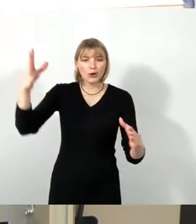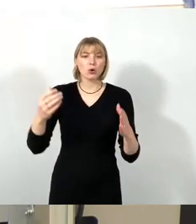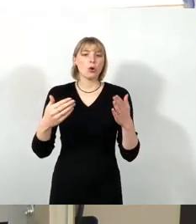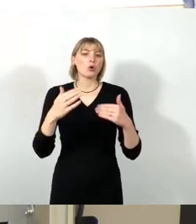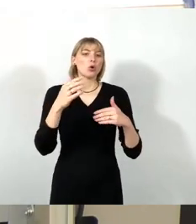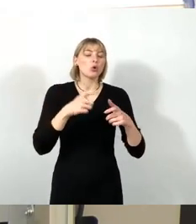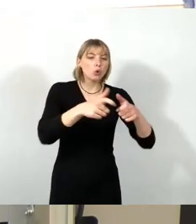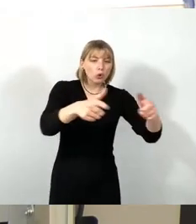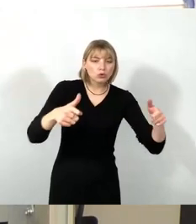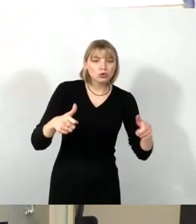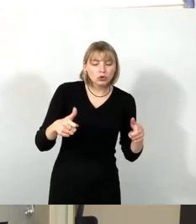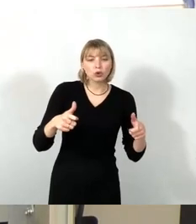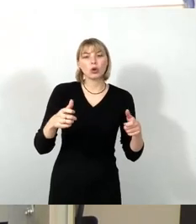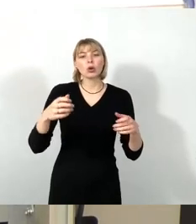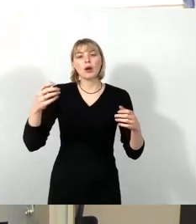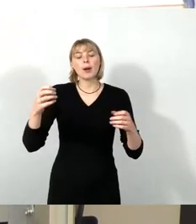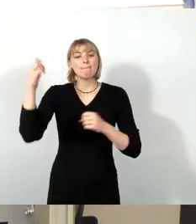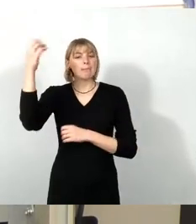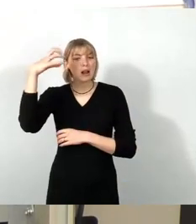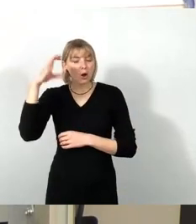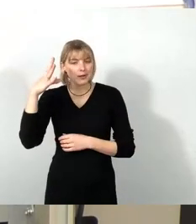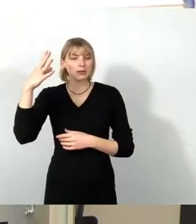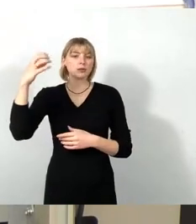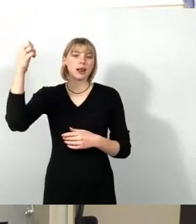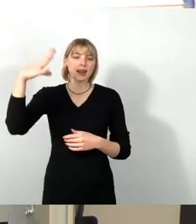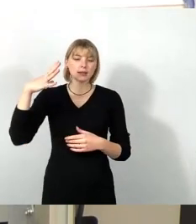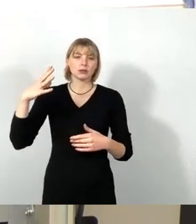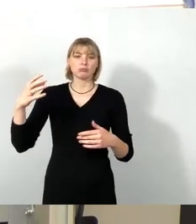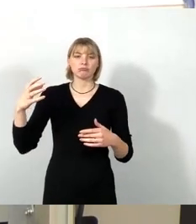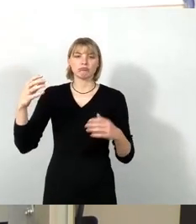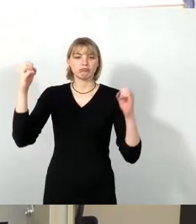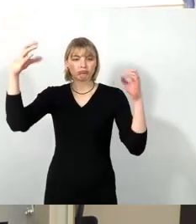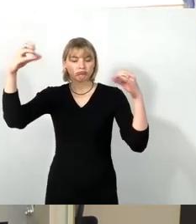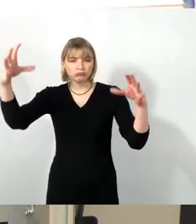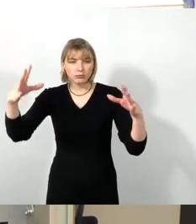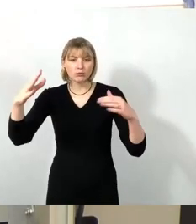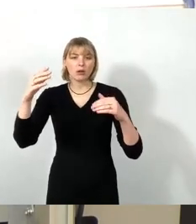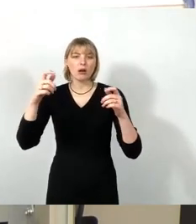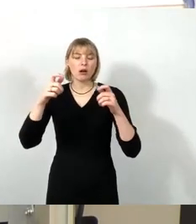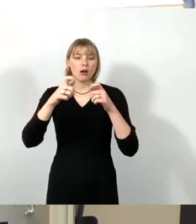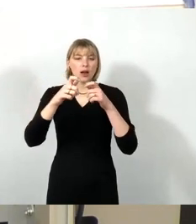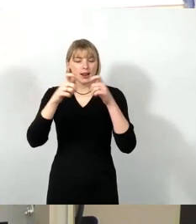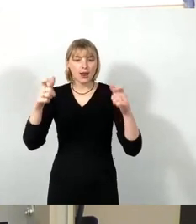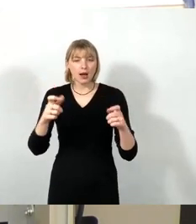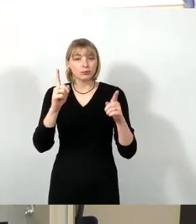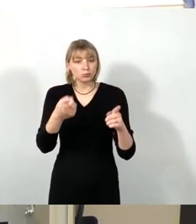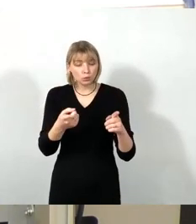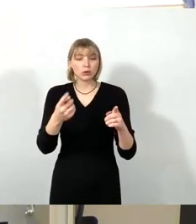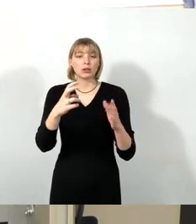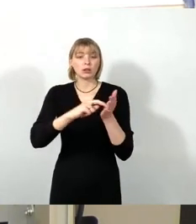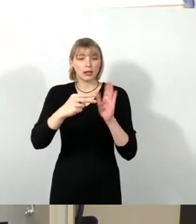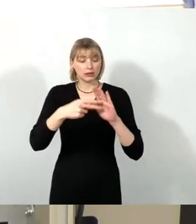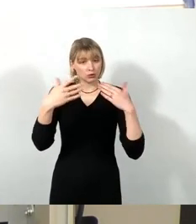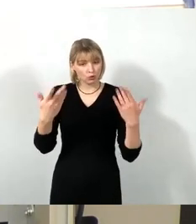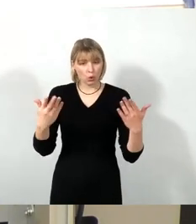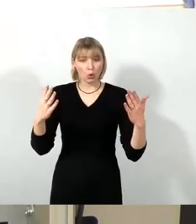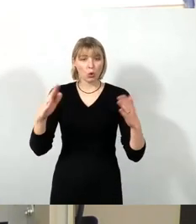beleuchtete oder lichtimitierende Werbeanlagen sind technisch und konstruktiv so anzubringen, mit Leuchtmitteln zu versehen und